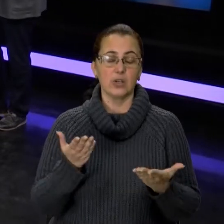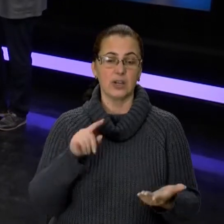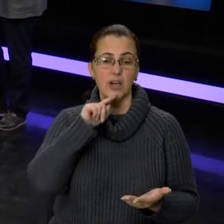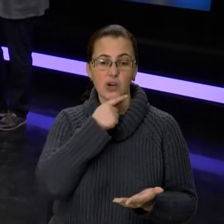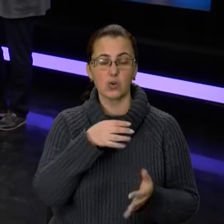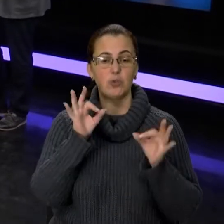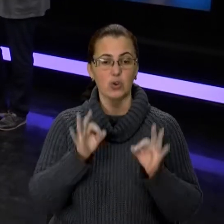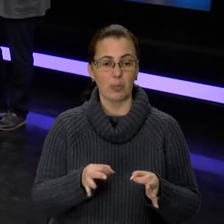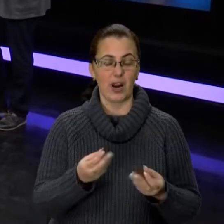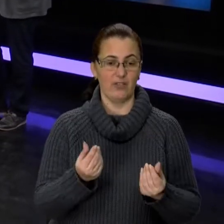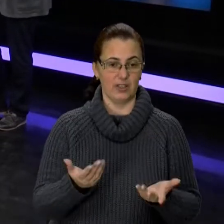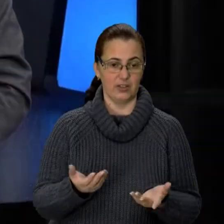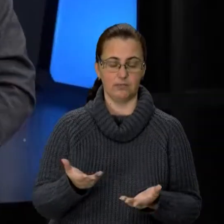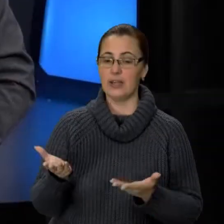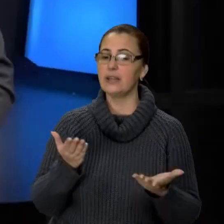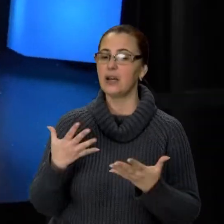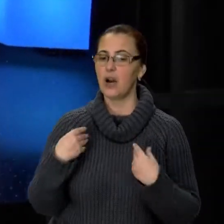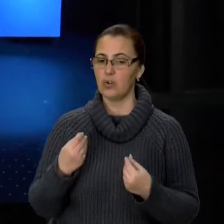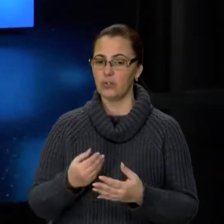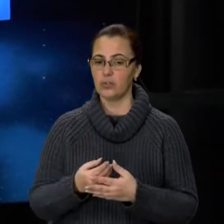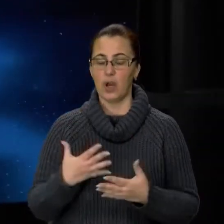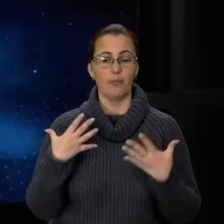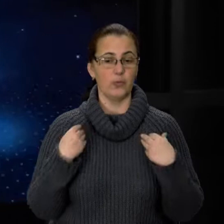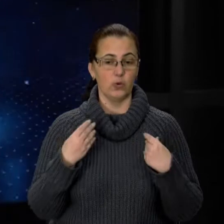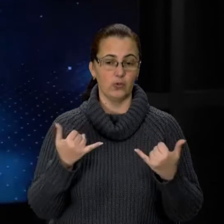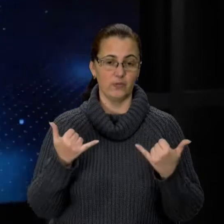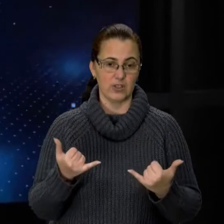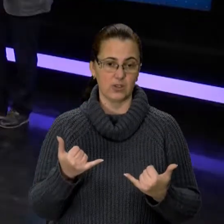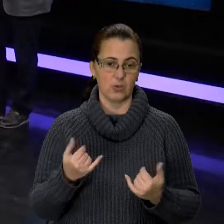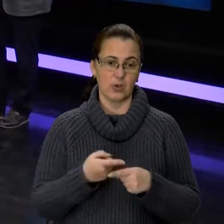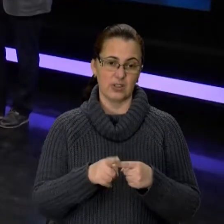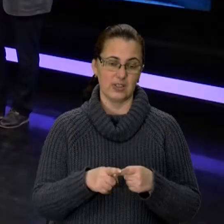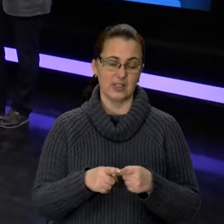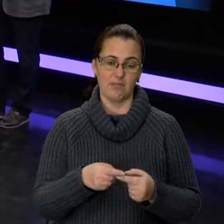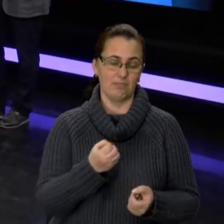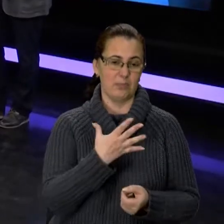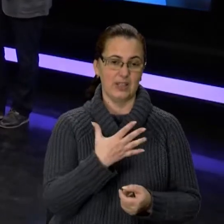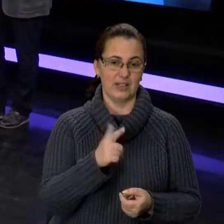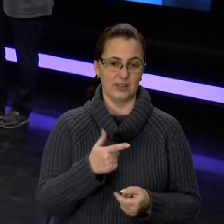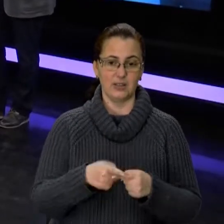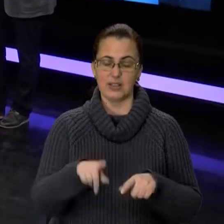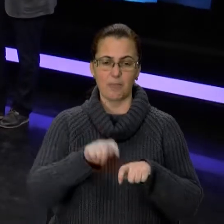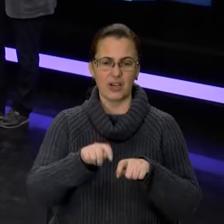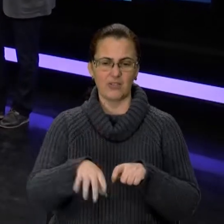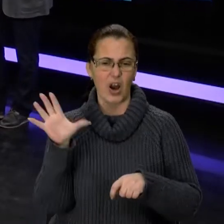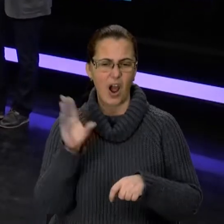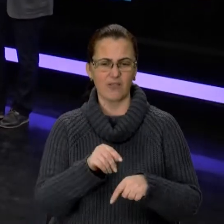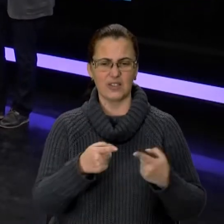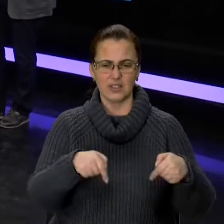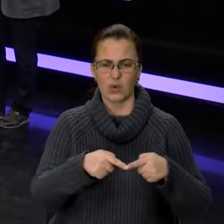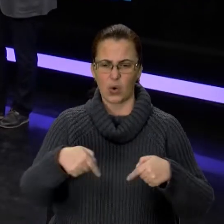вартість цієї їздки. Яка вона у Львові? У Львові сьогодні це є мінімум 15 гривень. Це, до речі, перевіряли всі антимонопольні,